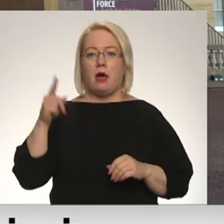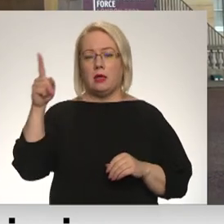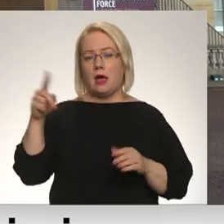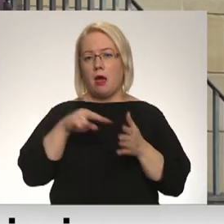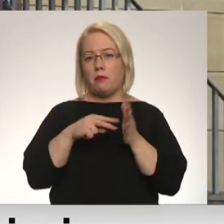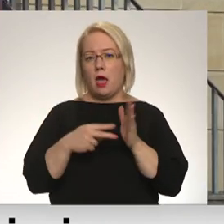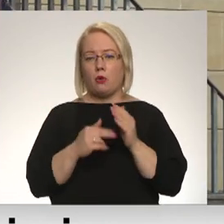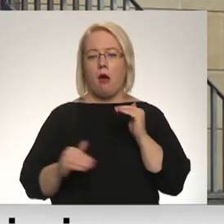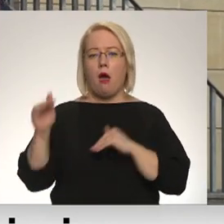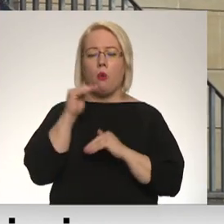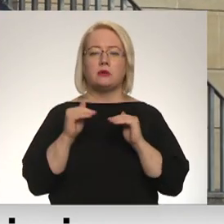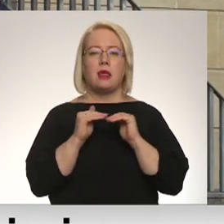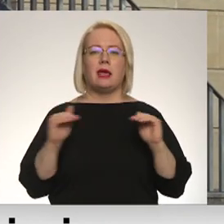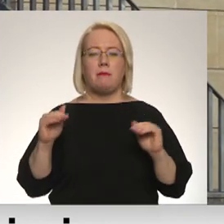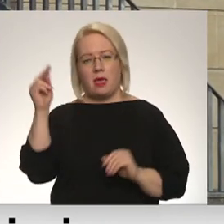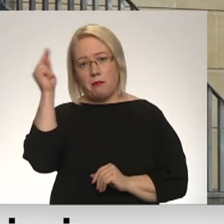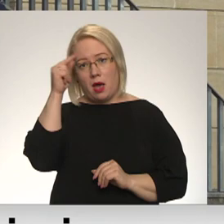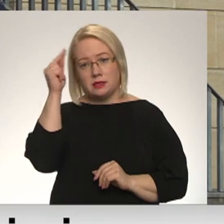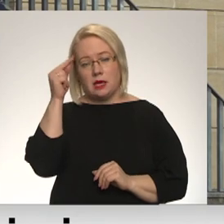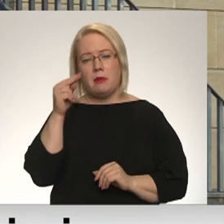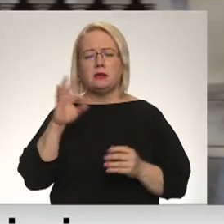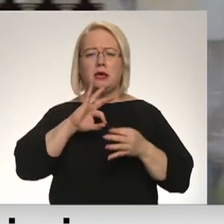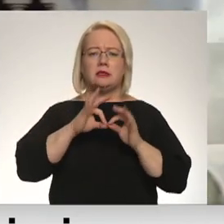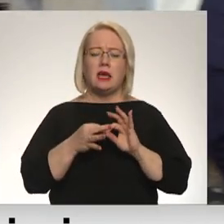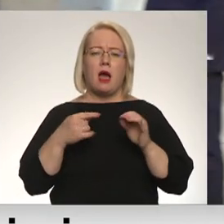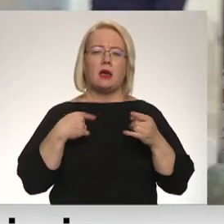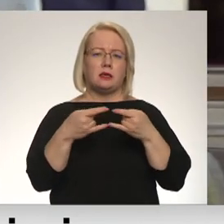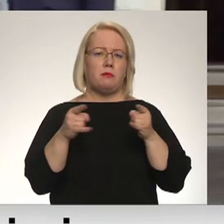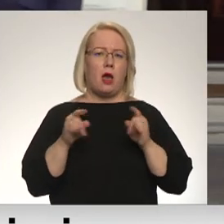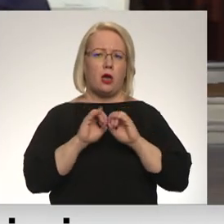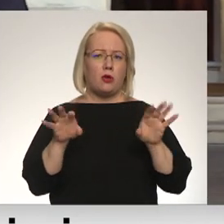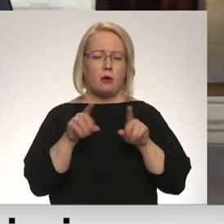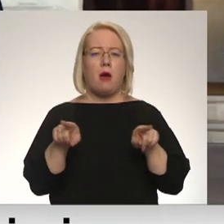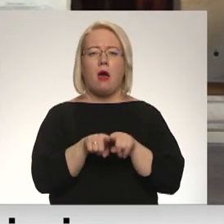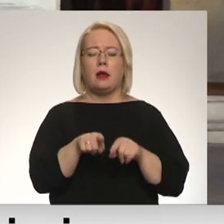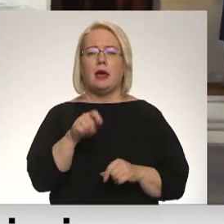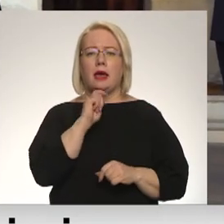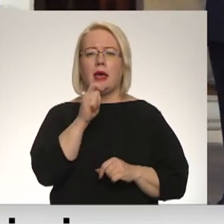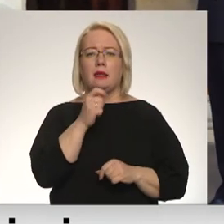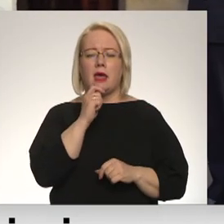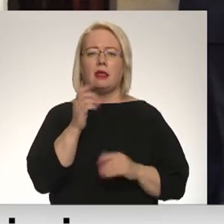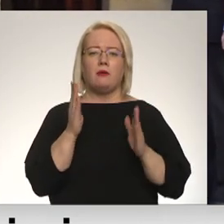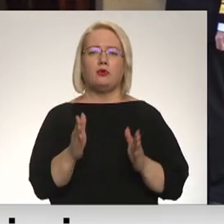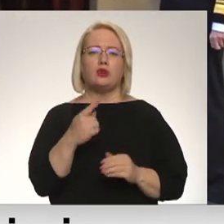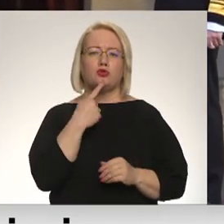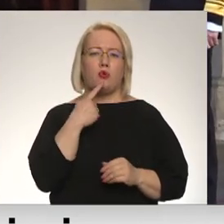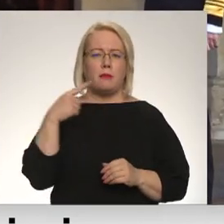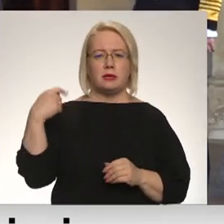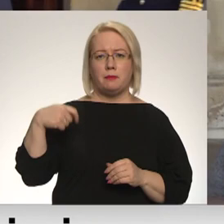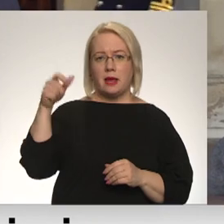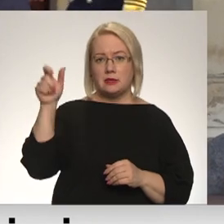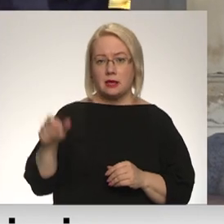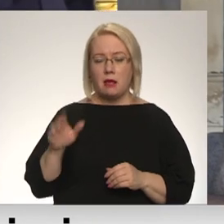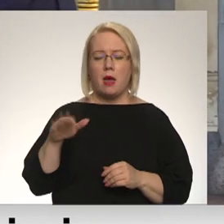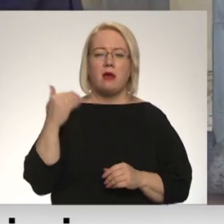augsta līmeņa mācības. Vairāk par visu panorāmā es arī intervieju Somijas prezidentu par viņa